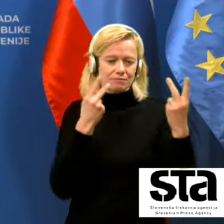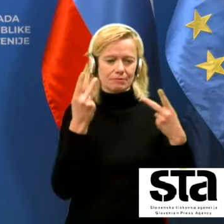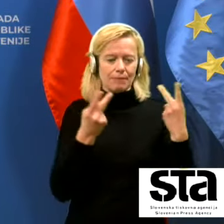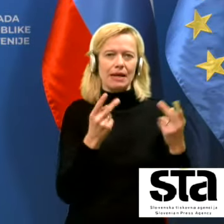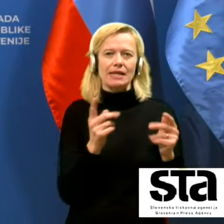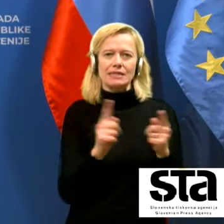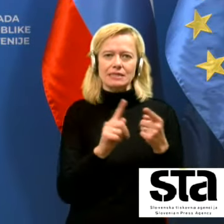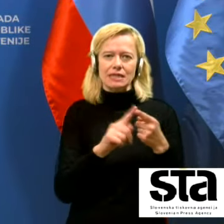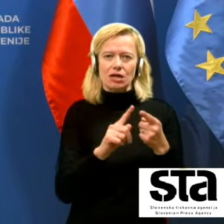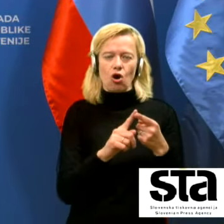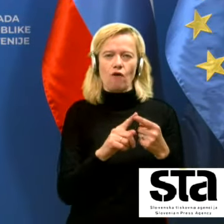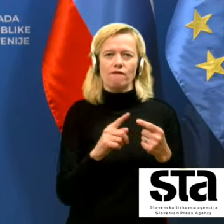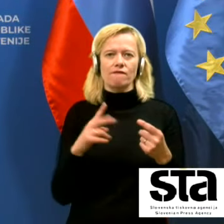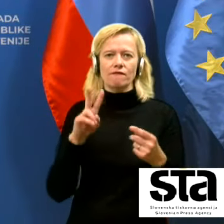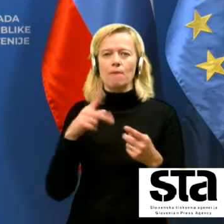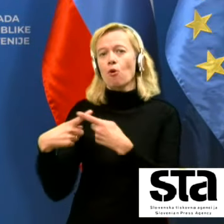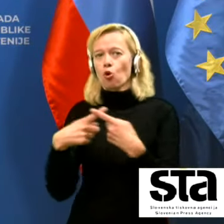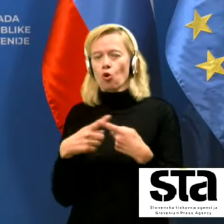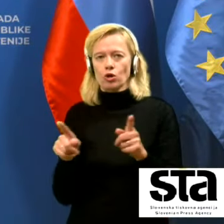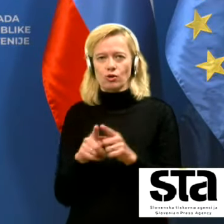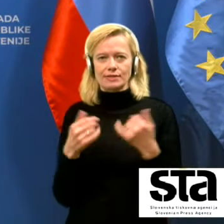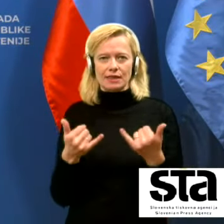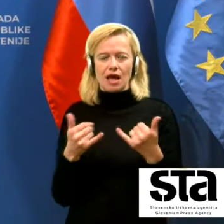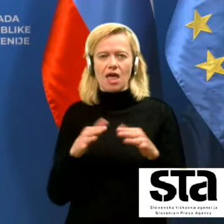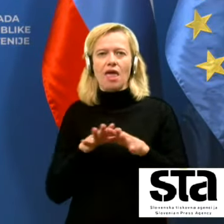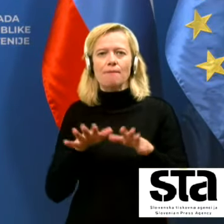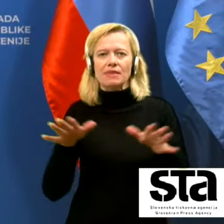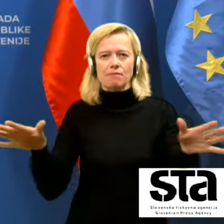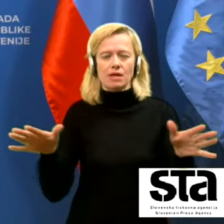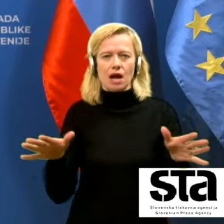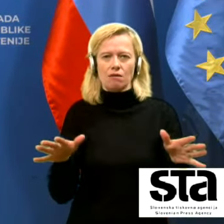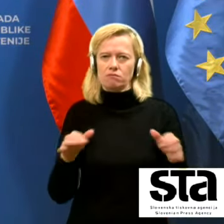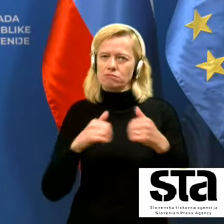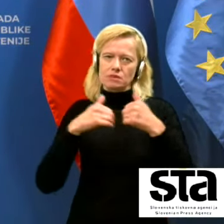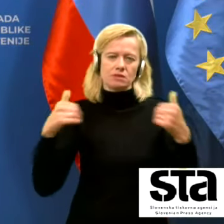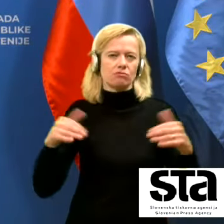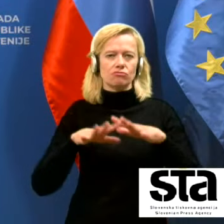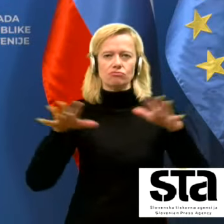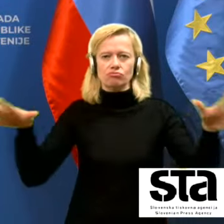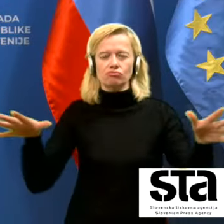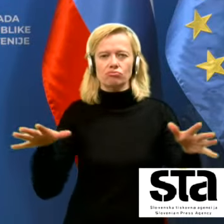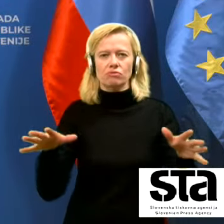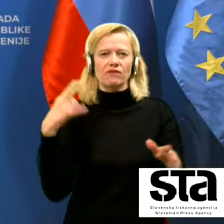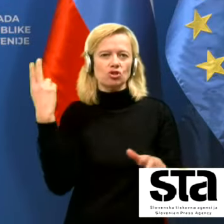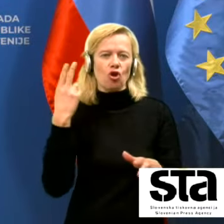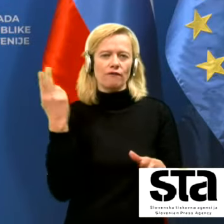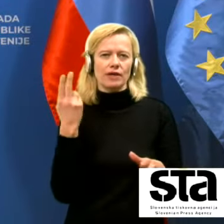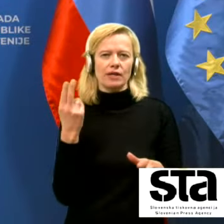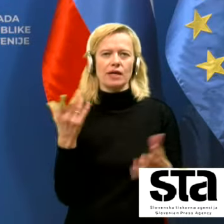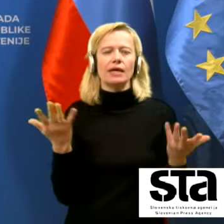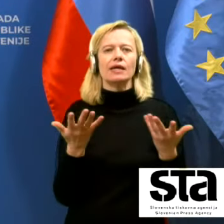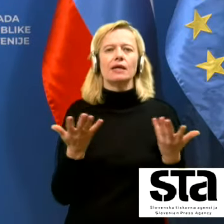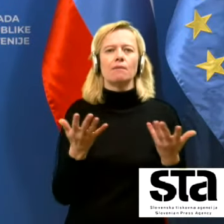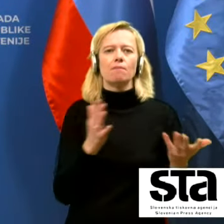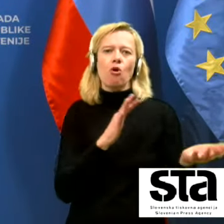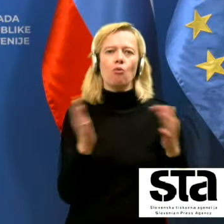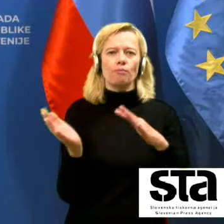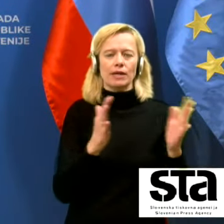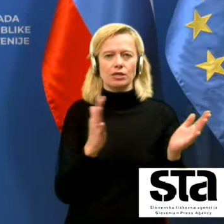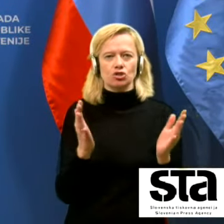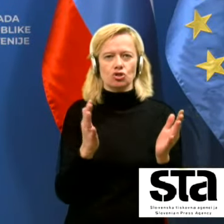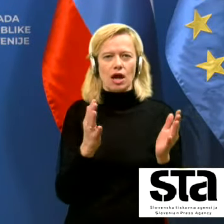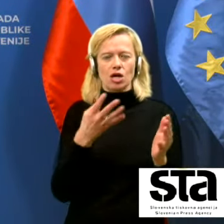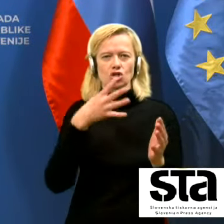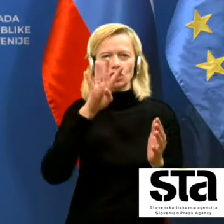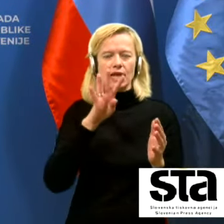epidemija tako ekstremno razširjena, kot je danes v Sloveniji, spravi, kjer se je poprečno število incidenca 14